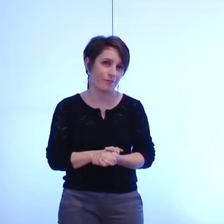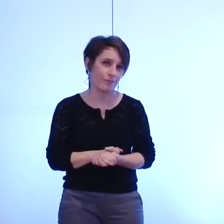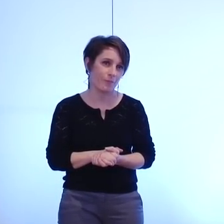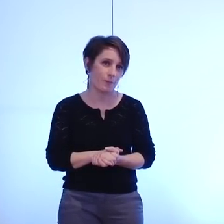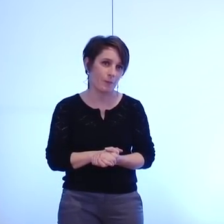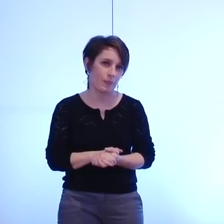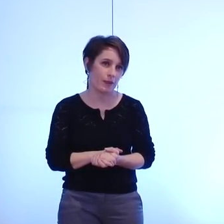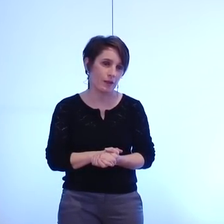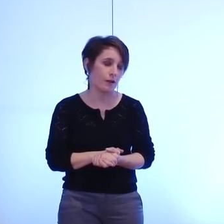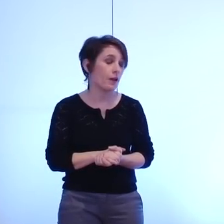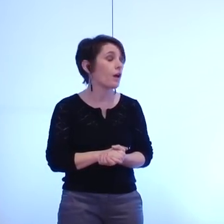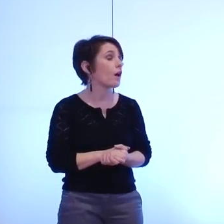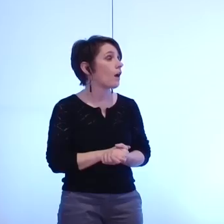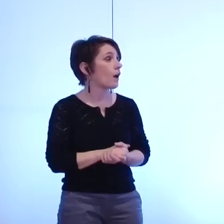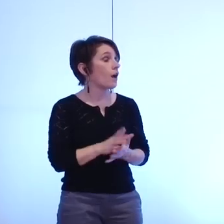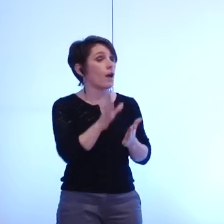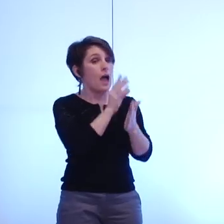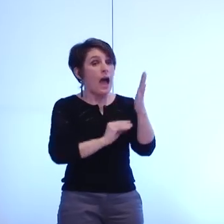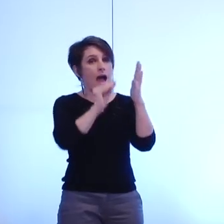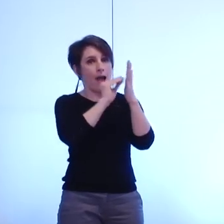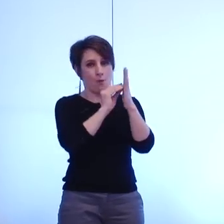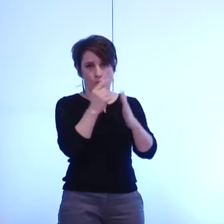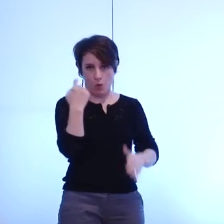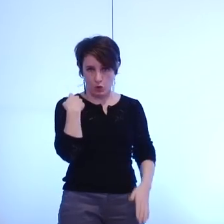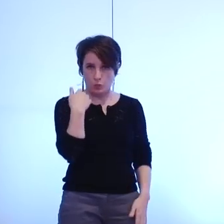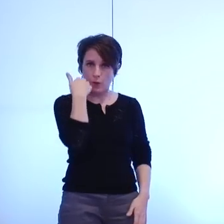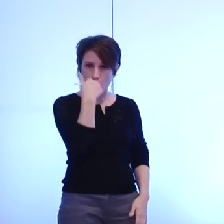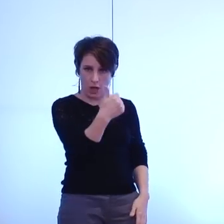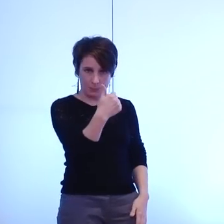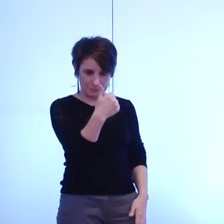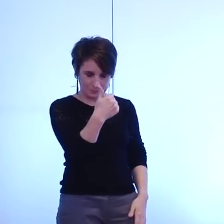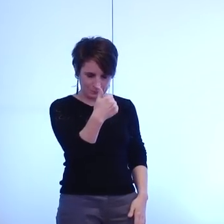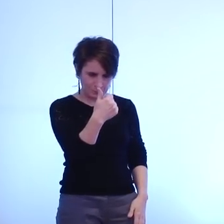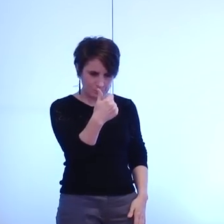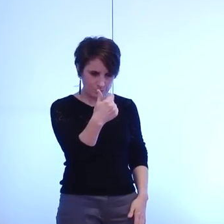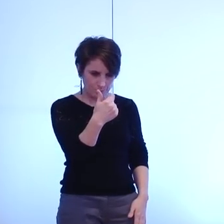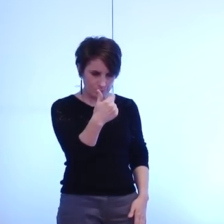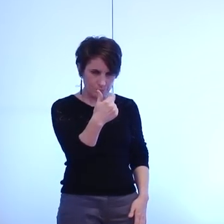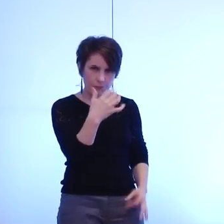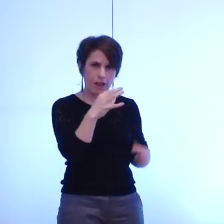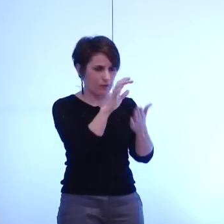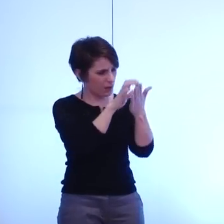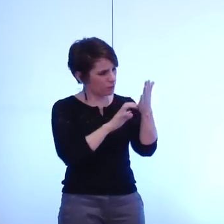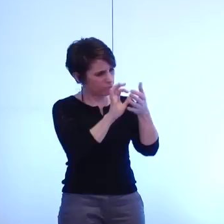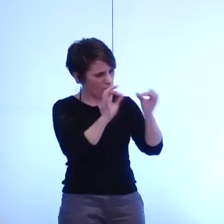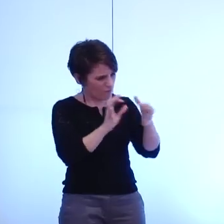sur l'amendement numéro 1 il y a je dirais sur le plan rédactionnel